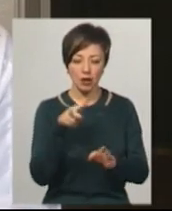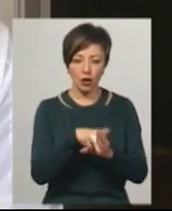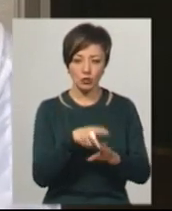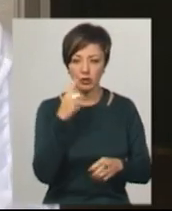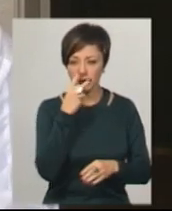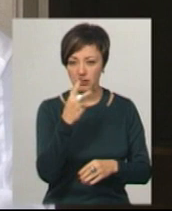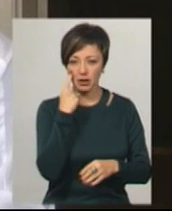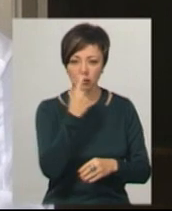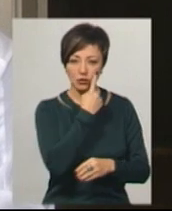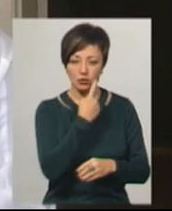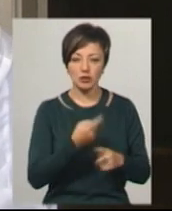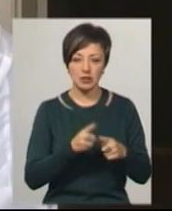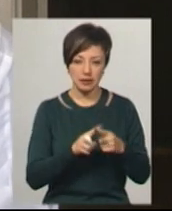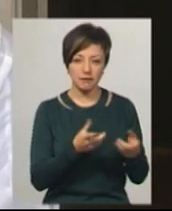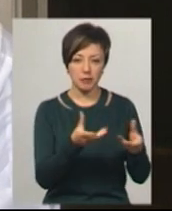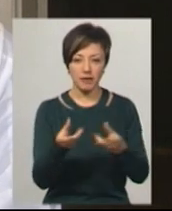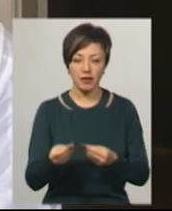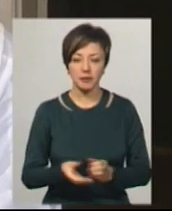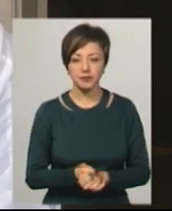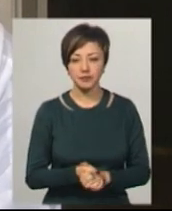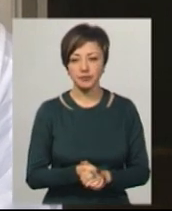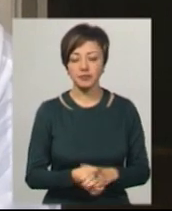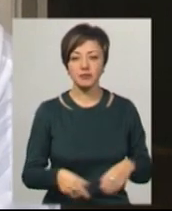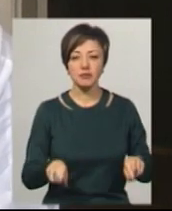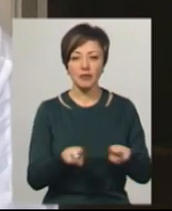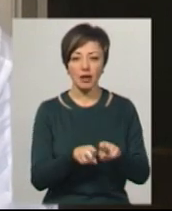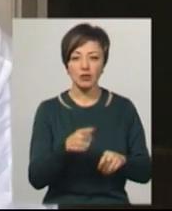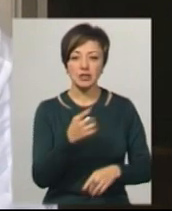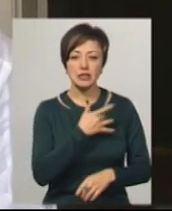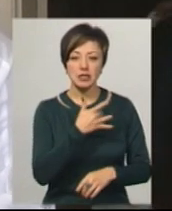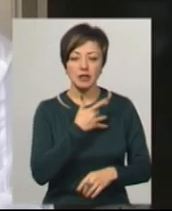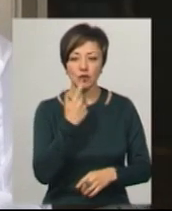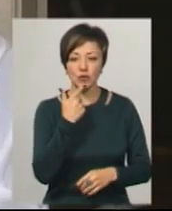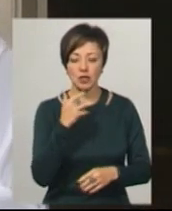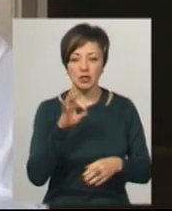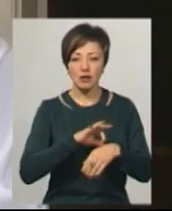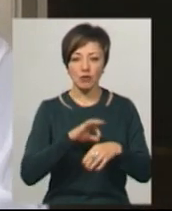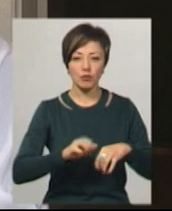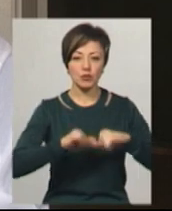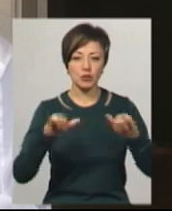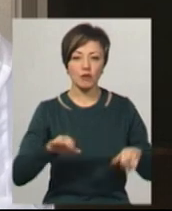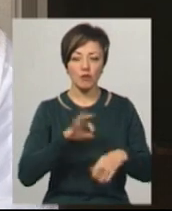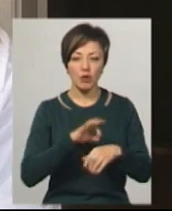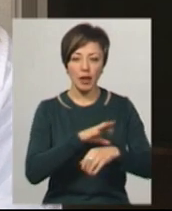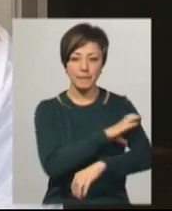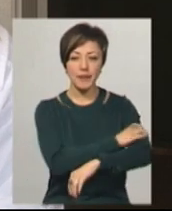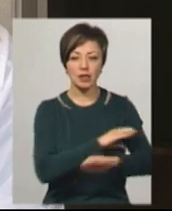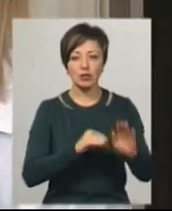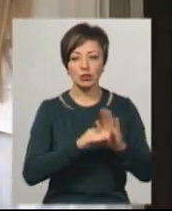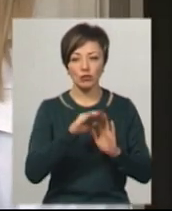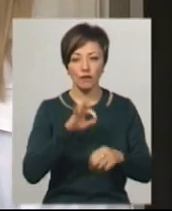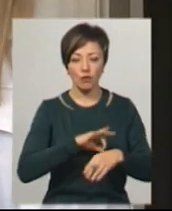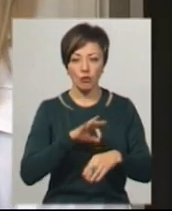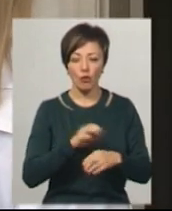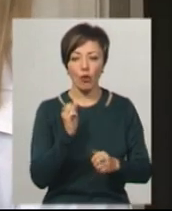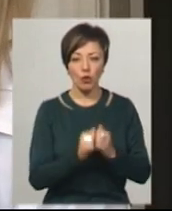зоровий апарат, це дається в знаки. Також серцево-судинні захворювання, вирисла кількість хворих на гіпертонічну хворобу.